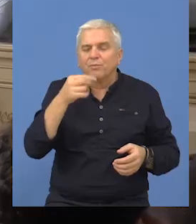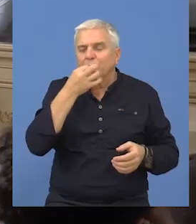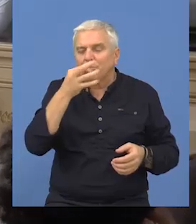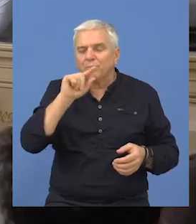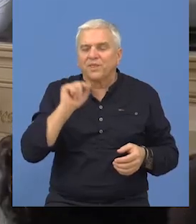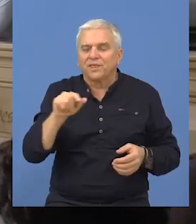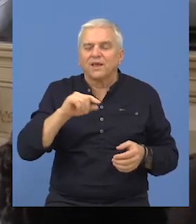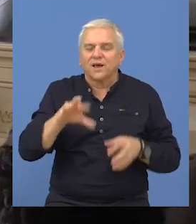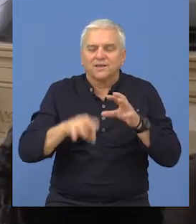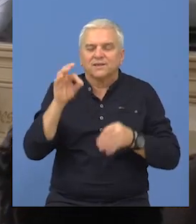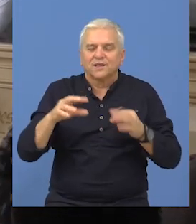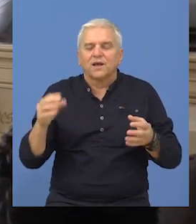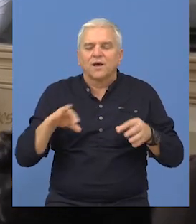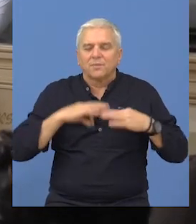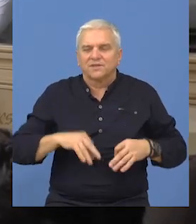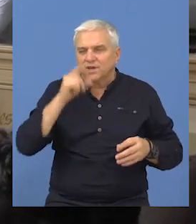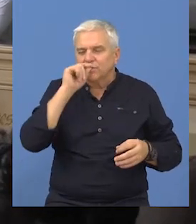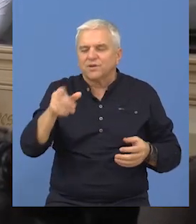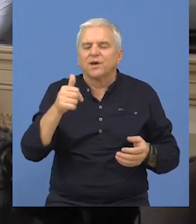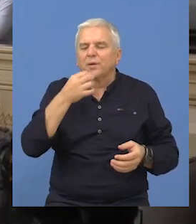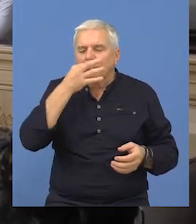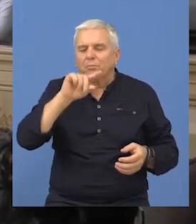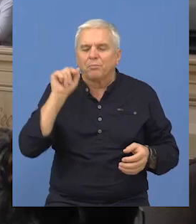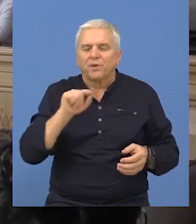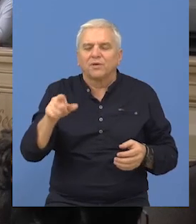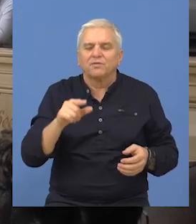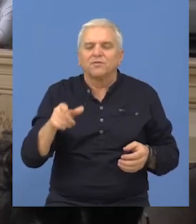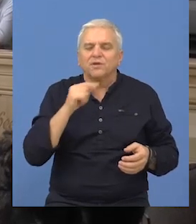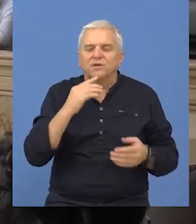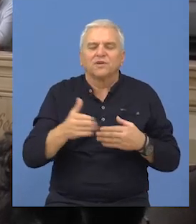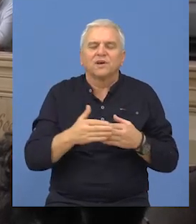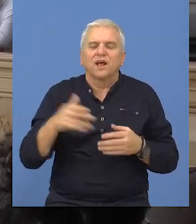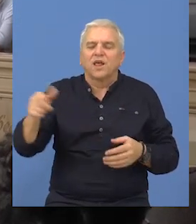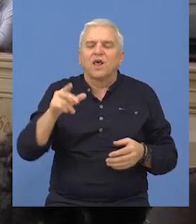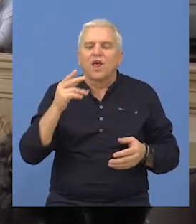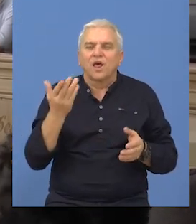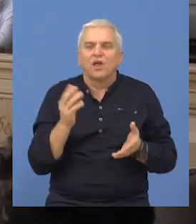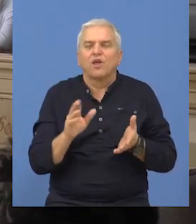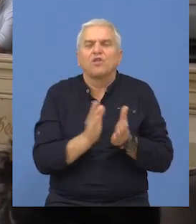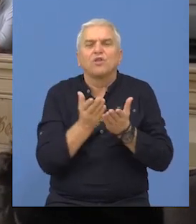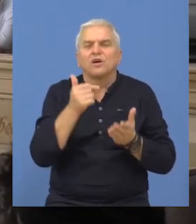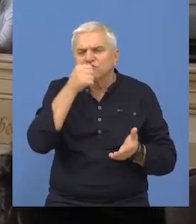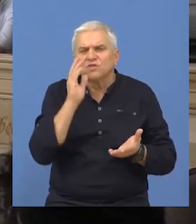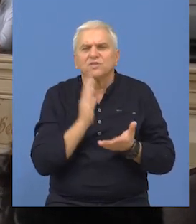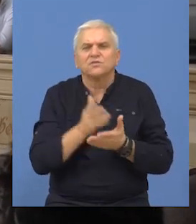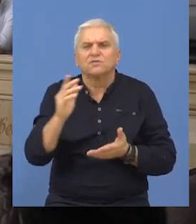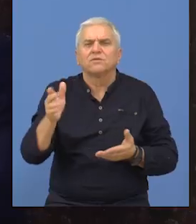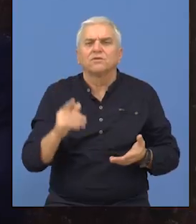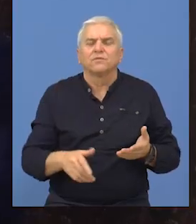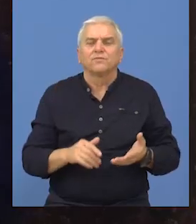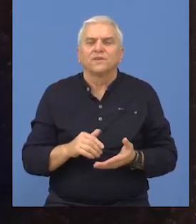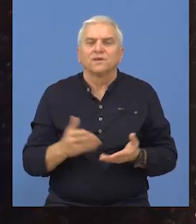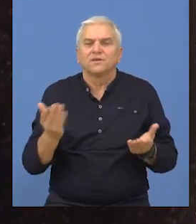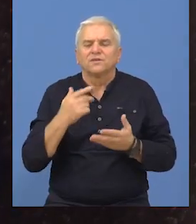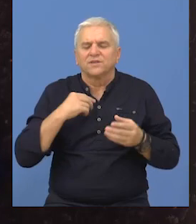pitanje nakon izbora, ovom izbora za predsednika opština, bilo je pitanje, da će prisutnih novinara, šta će biti sa